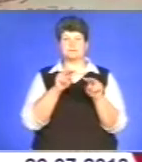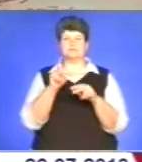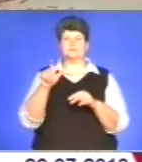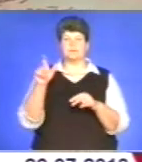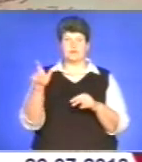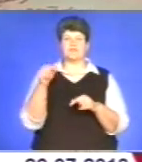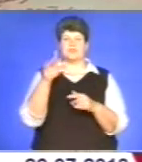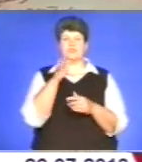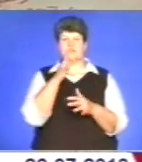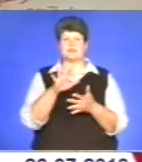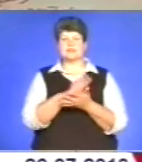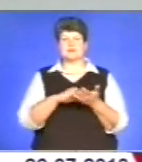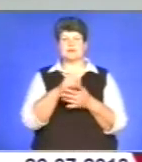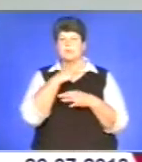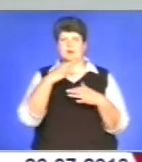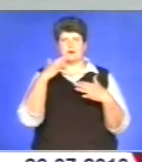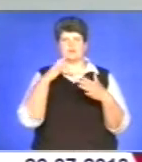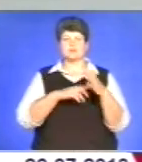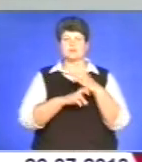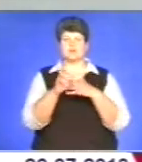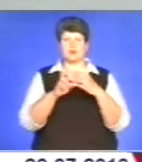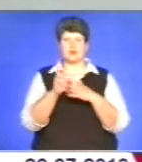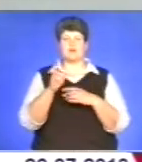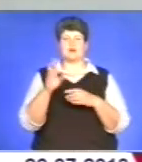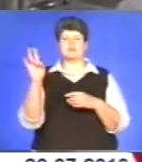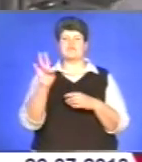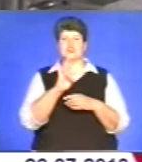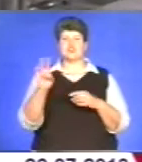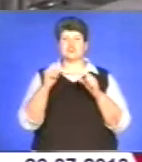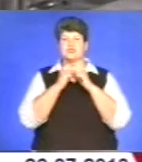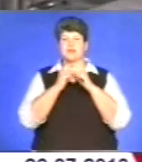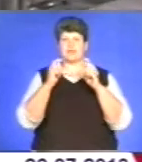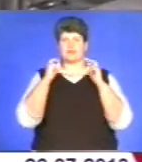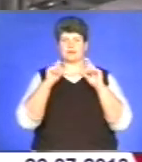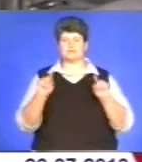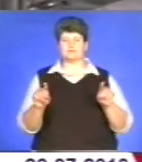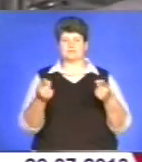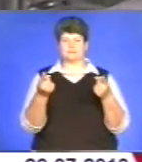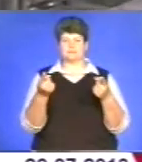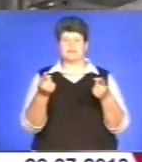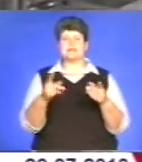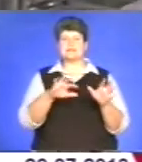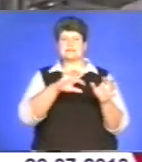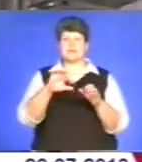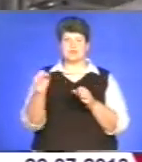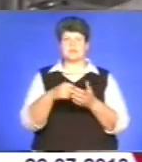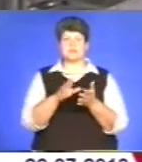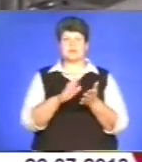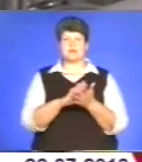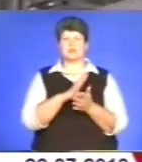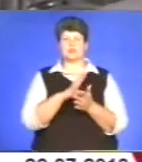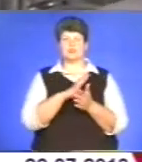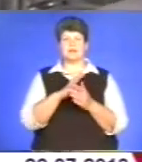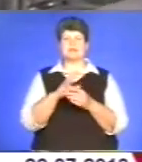У ті часи знищили немало храмів, а священиків ув'язнювали. Зняттю з реєстрації підлягали не тільки церкви, які були збудовані